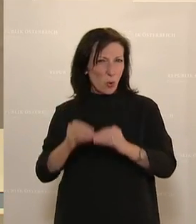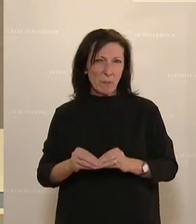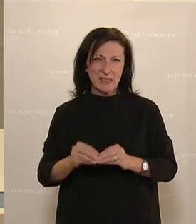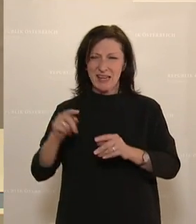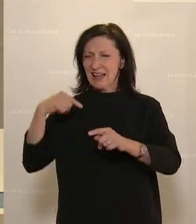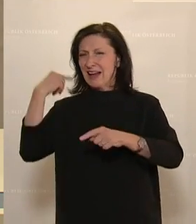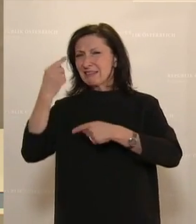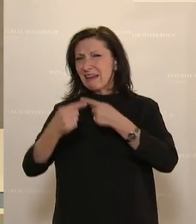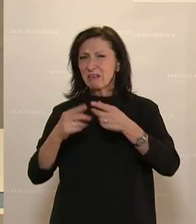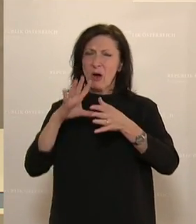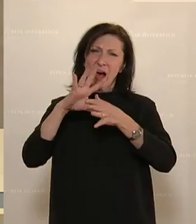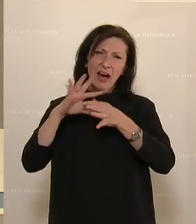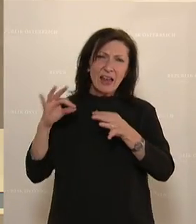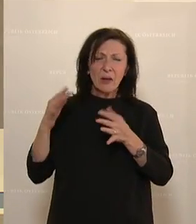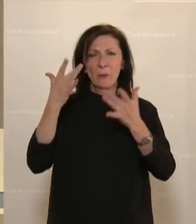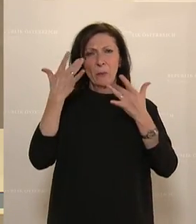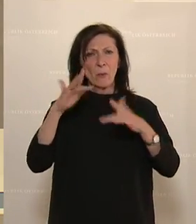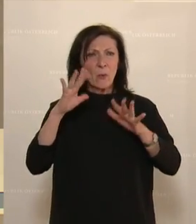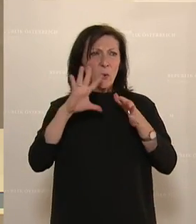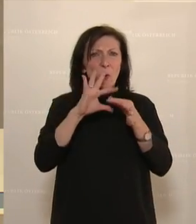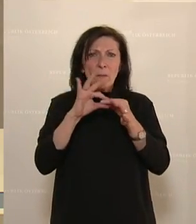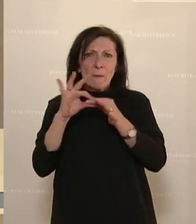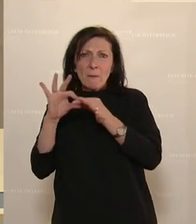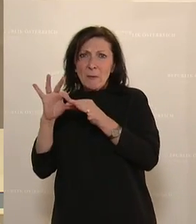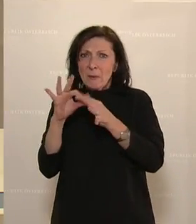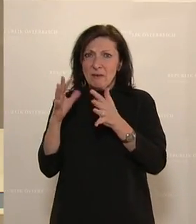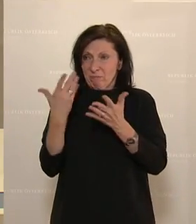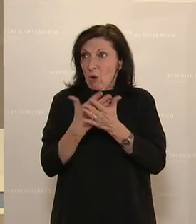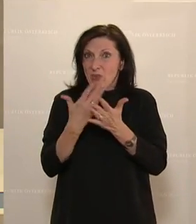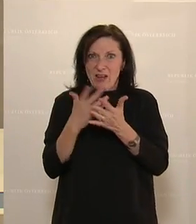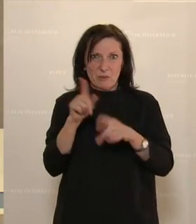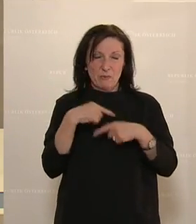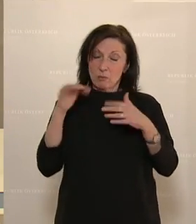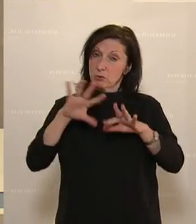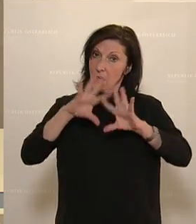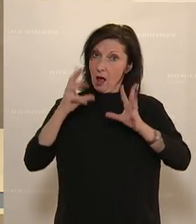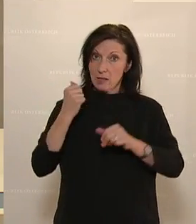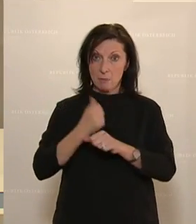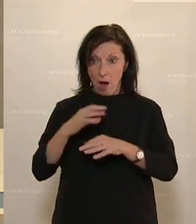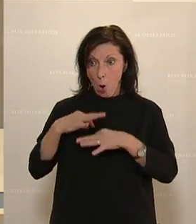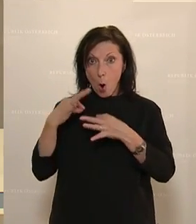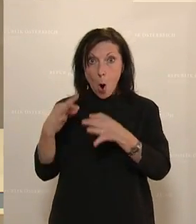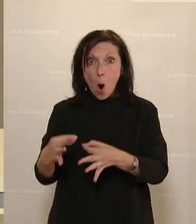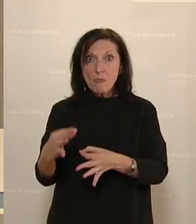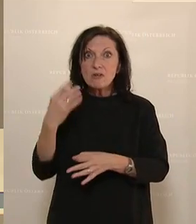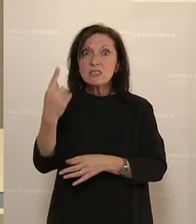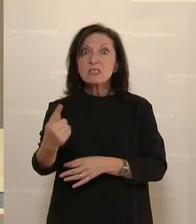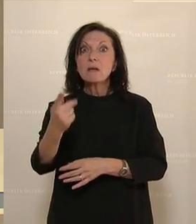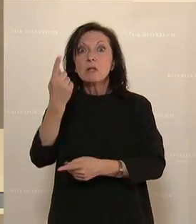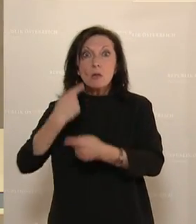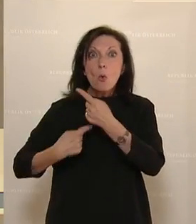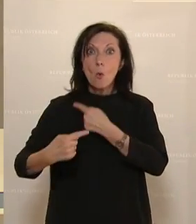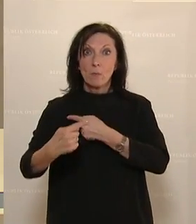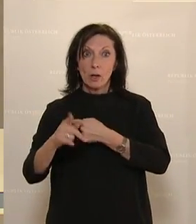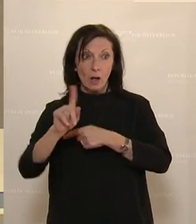Tradition, aus Religion und aus Kultur, müssen wir alles unternehmen, damit die Opfer nicht selbst auch zu Täterinnen werden.